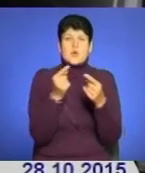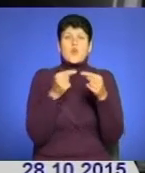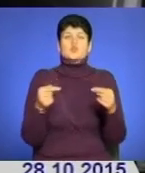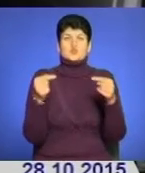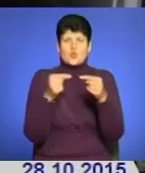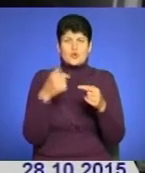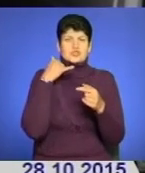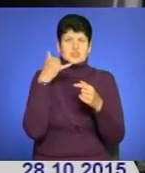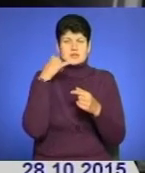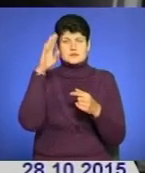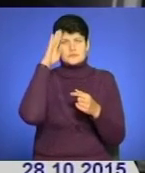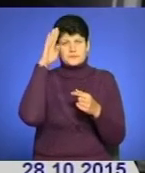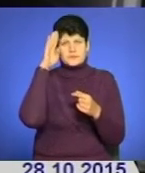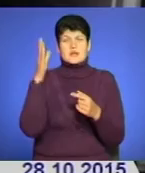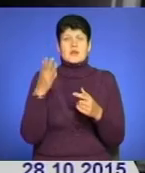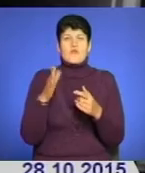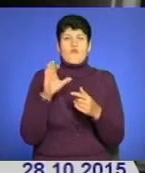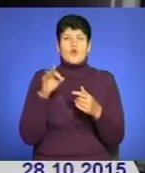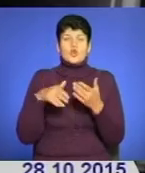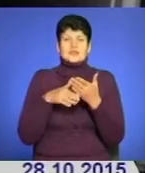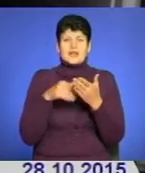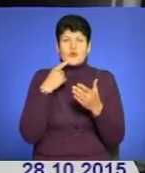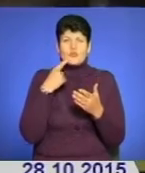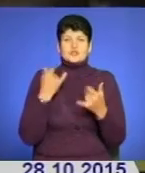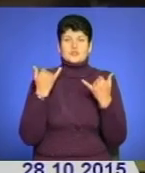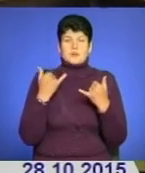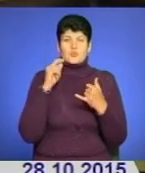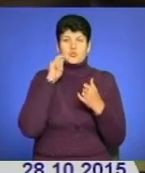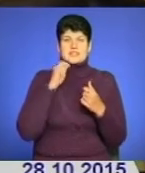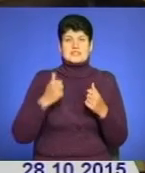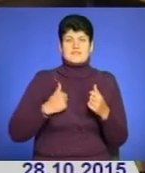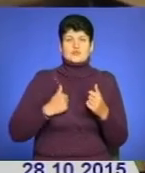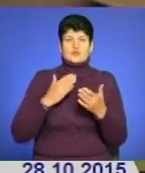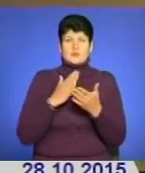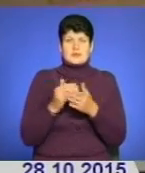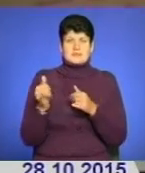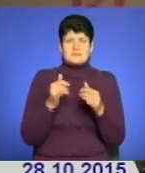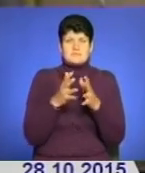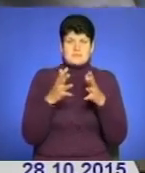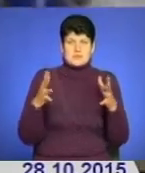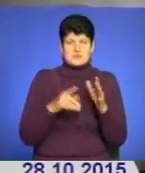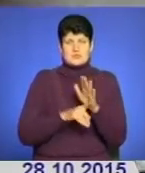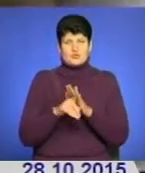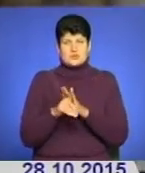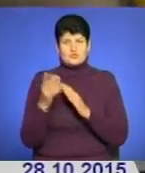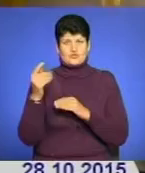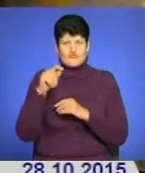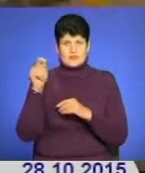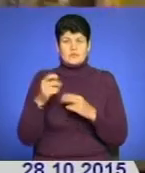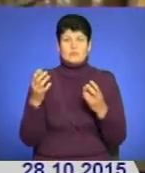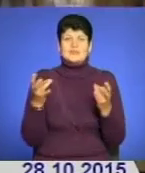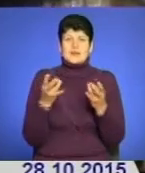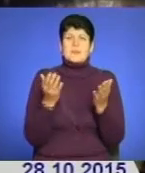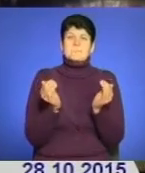бійцями. Волонтери кажуть, в значній мірі українське військо тепер набагато краще забезпечене, ніж на початку війни. Тому потреби є